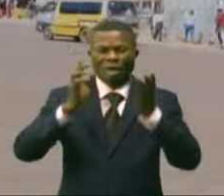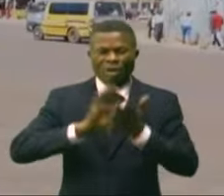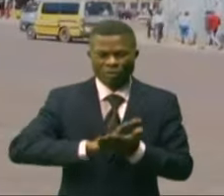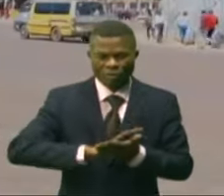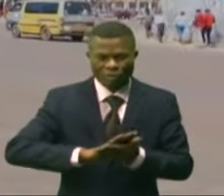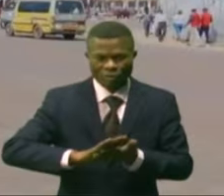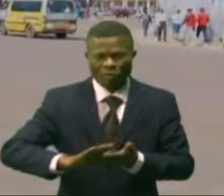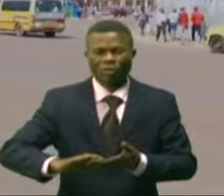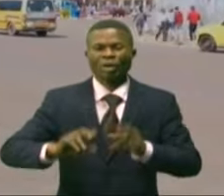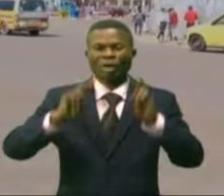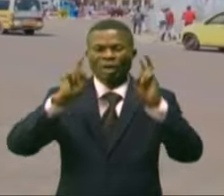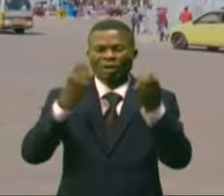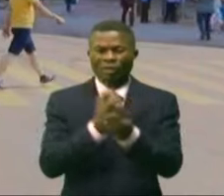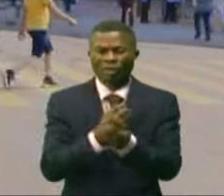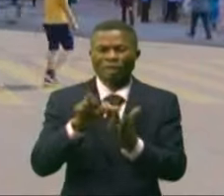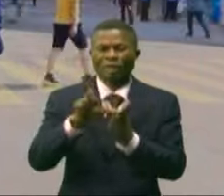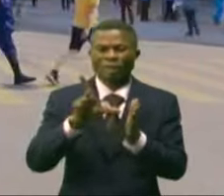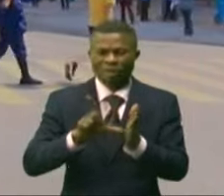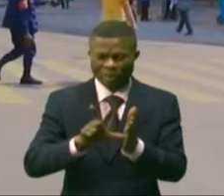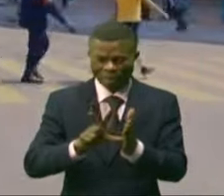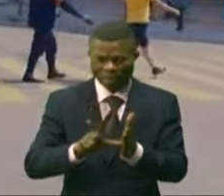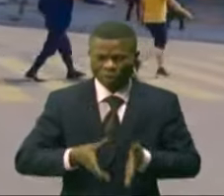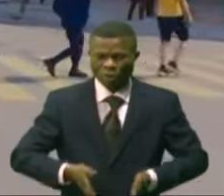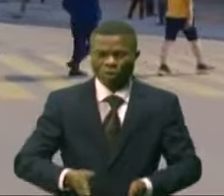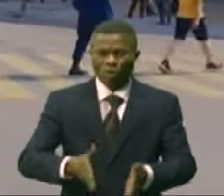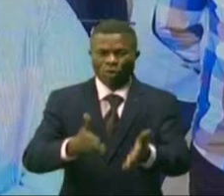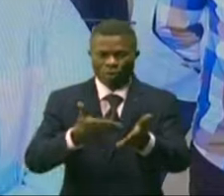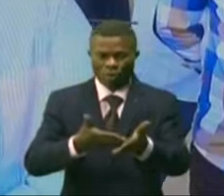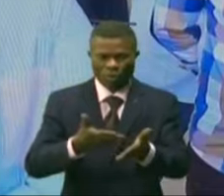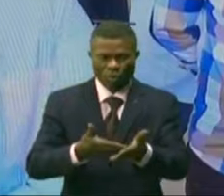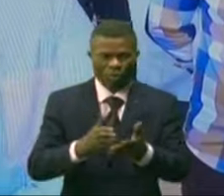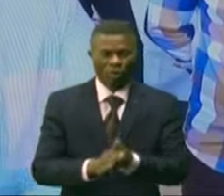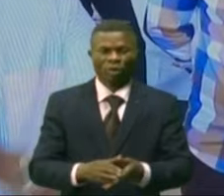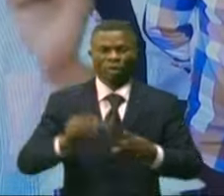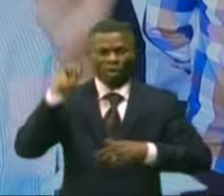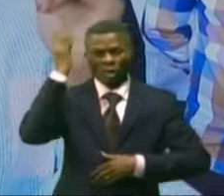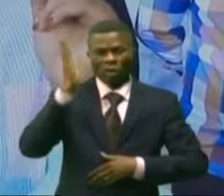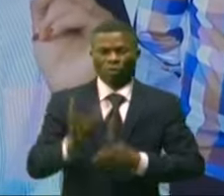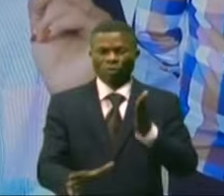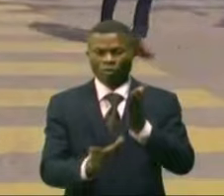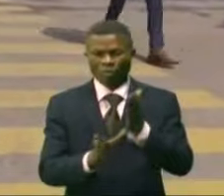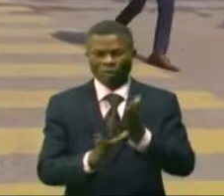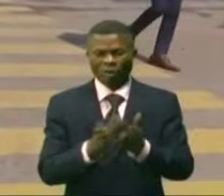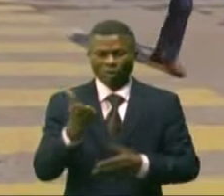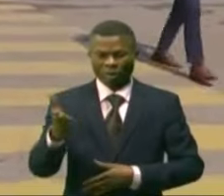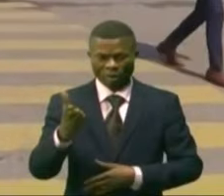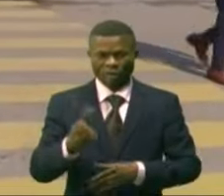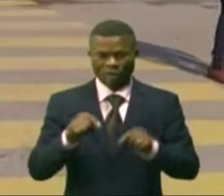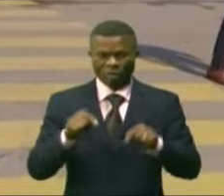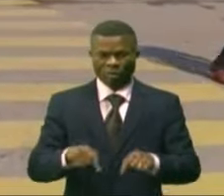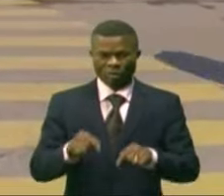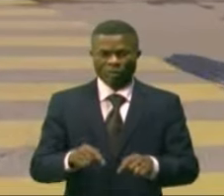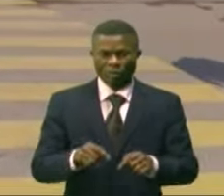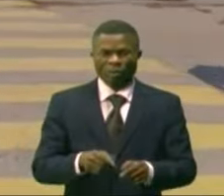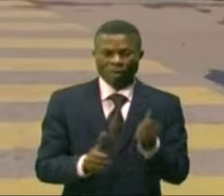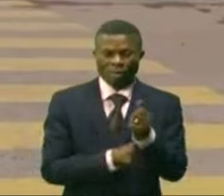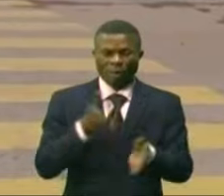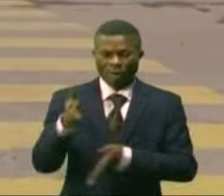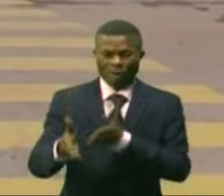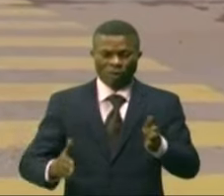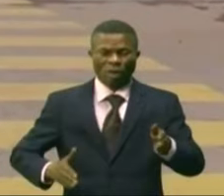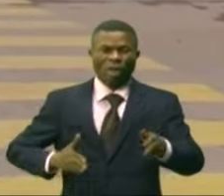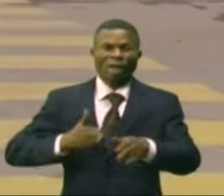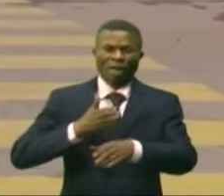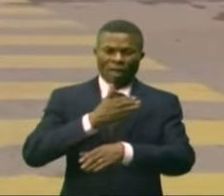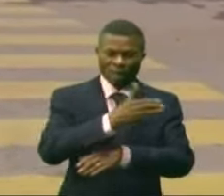'une ville qui respecte les normes grâce aux efforts de la mer intérieure Joyce Tunda Tchansa. Désormais, les piétons doivent traverser